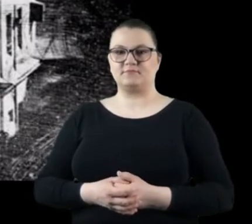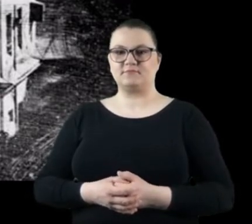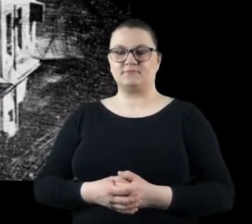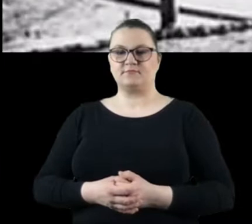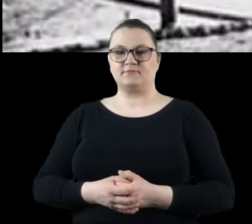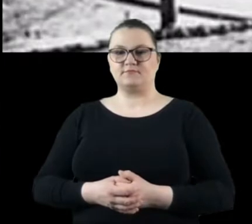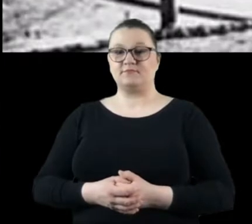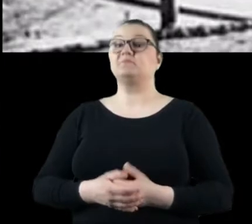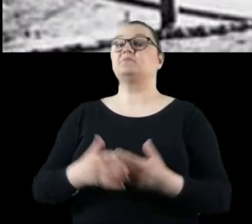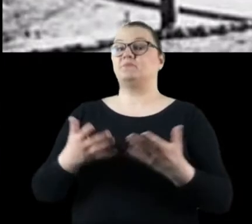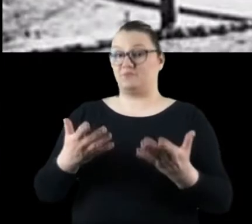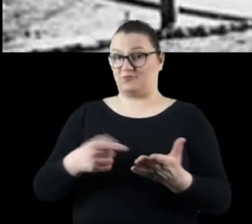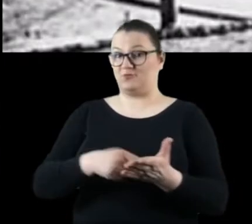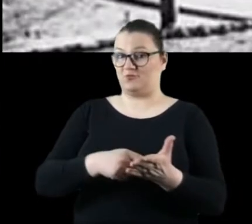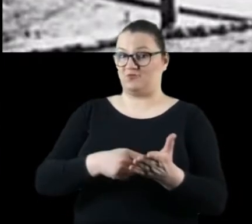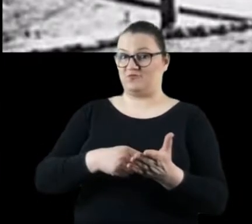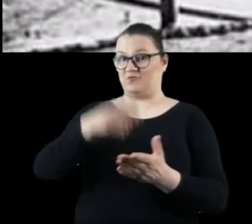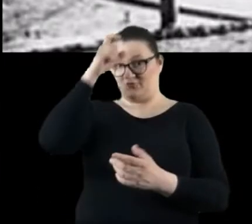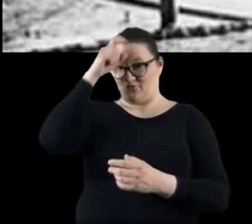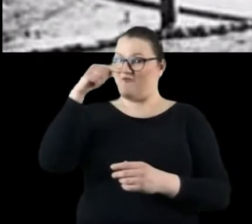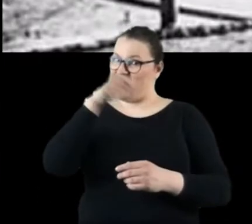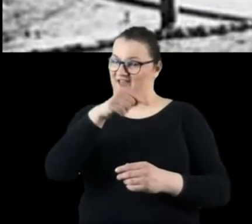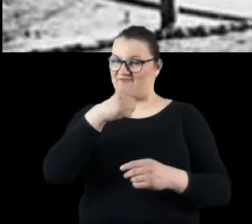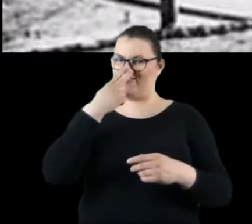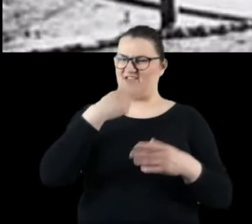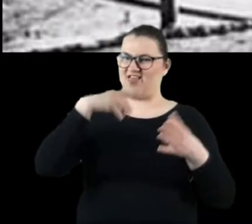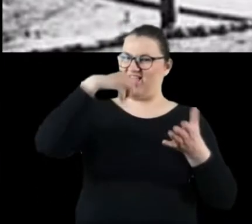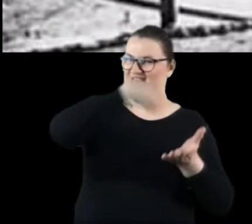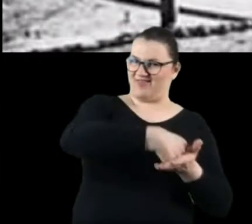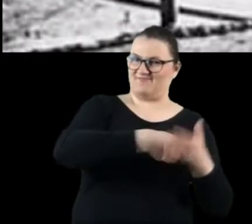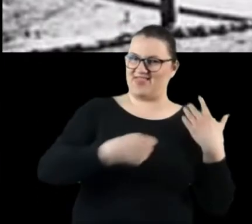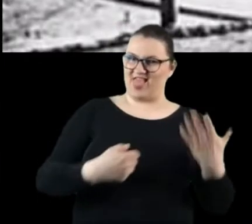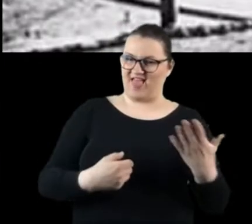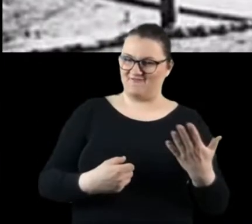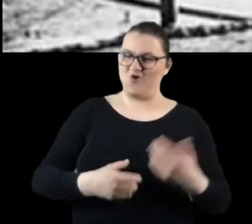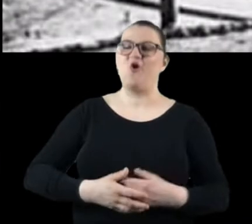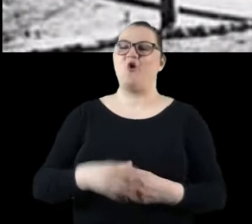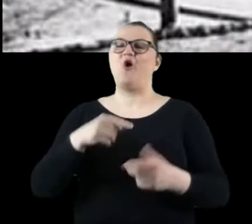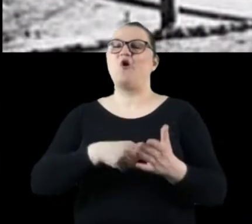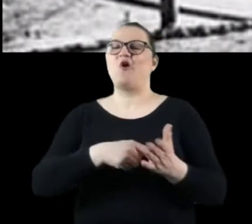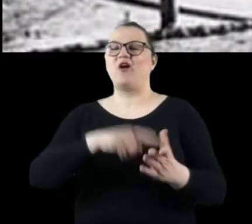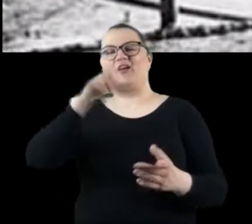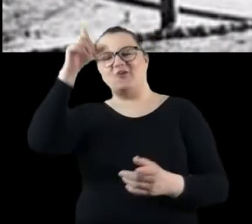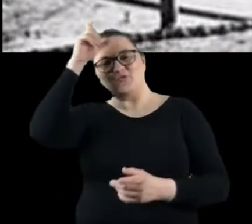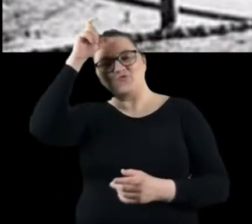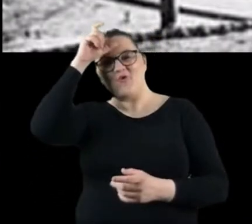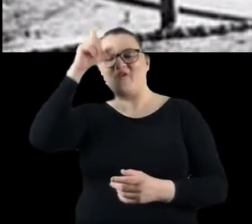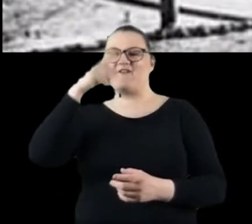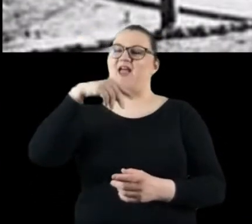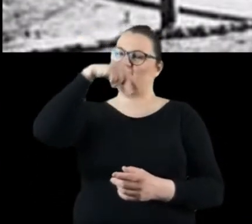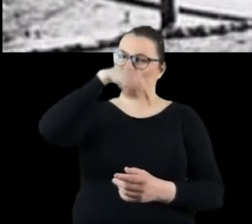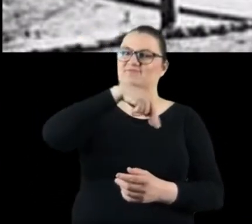Tak więc postać znajduje się tutaj w lewym dolnym rogu. Jest to postać człowieka